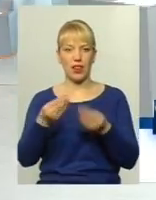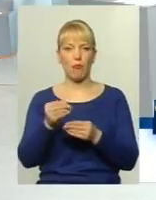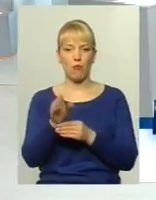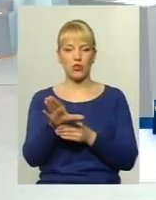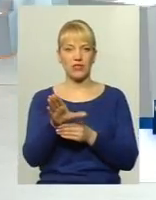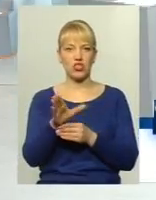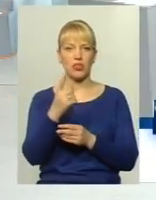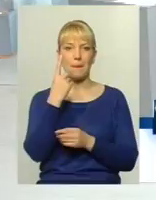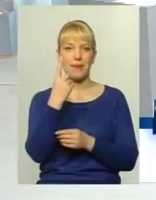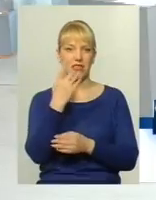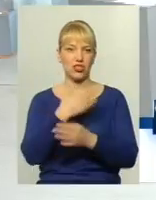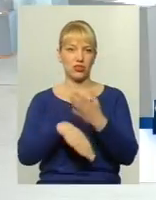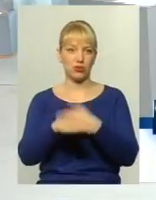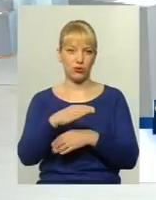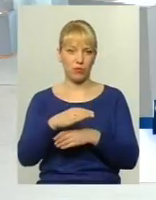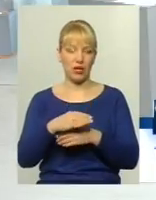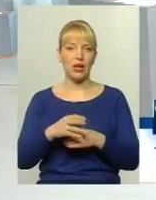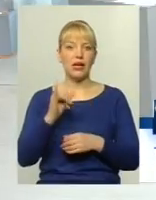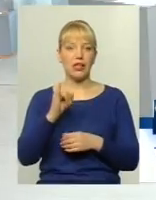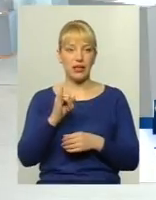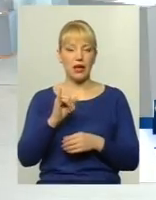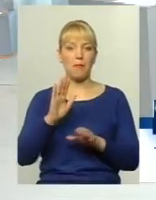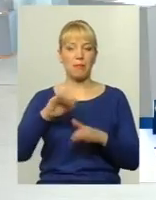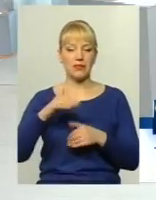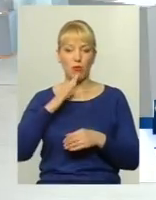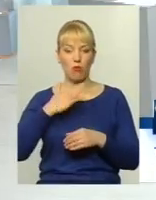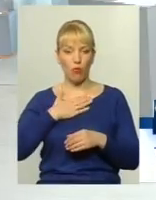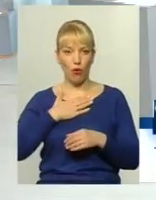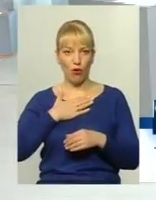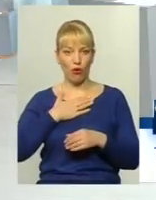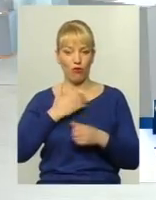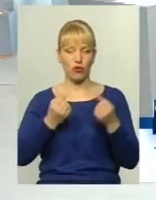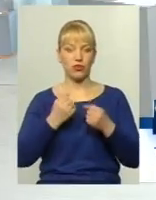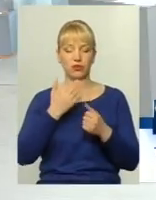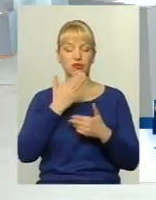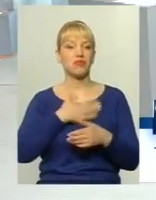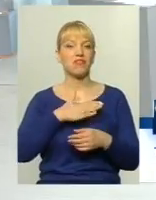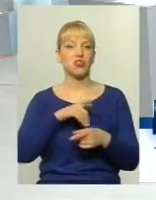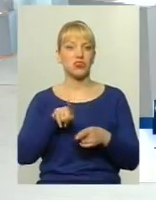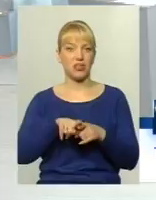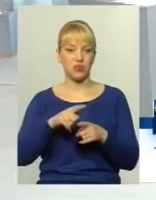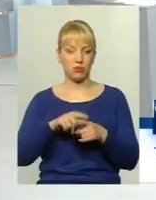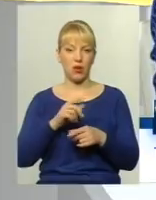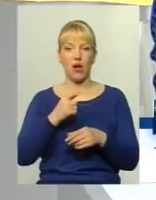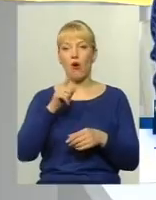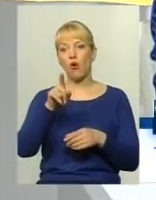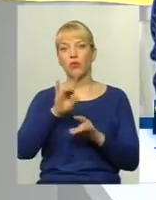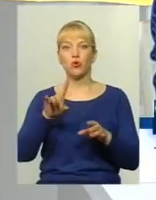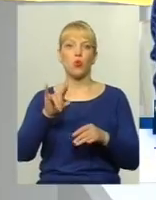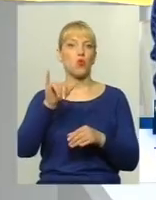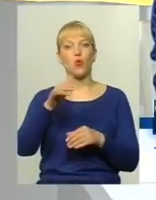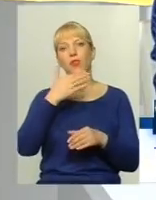інваліда першої групи. І після мого запитання до водія, навіщо він це зробив, він пояснив, що в нього немає сидячих місць.